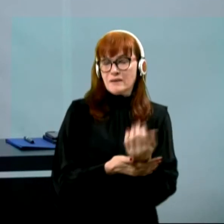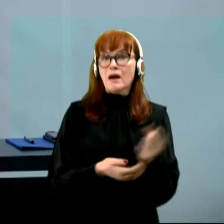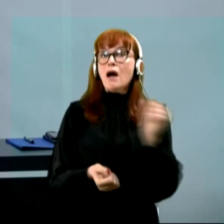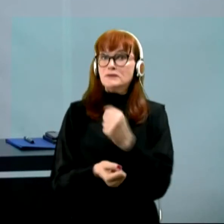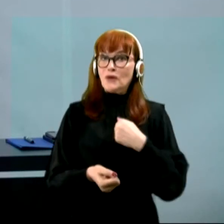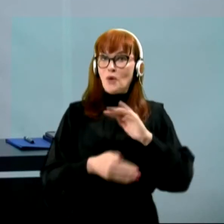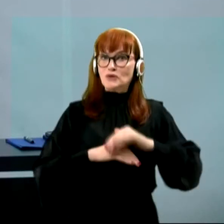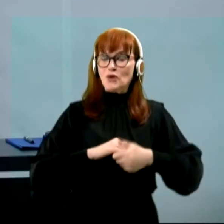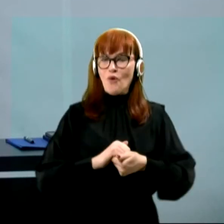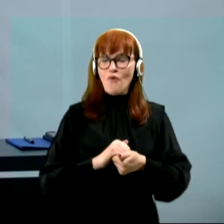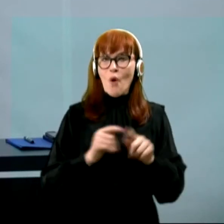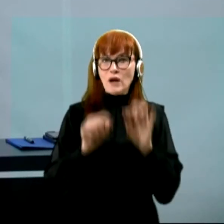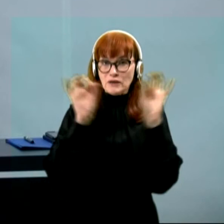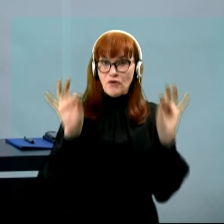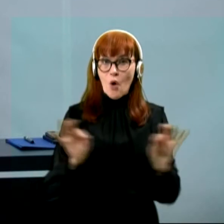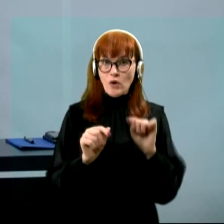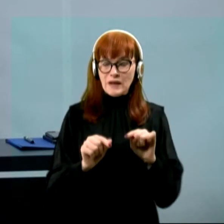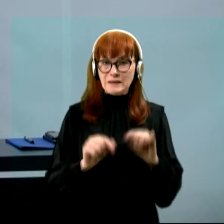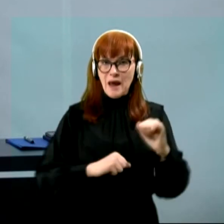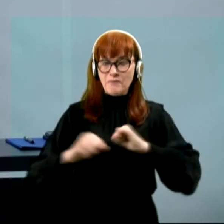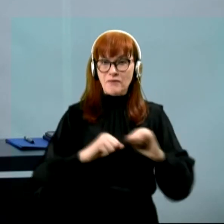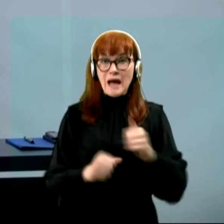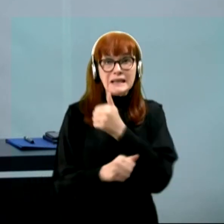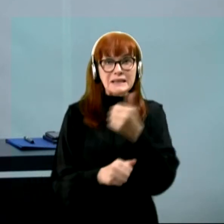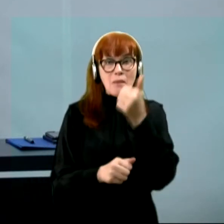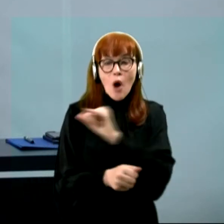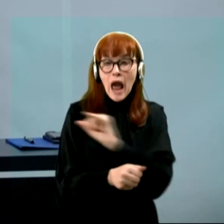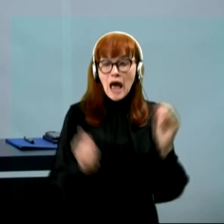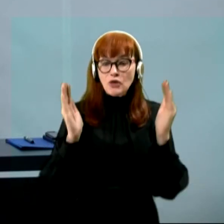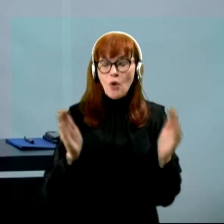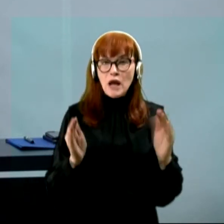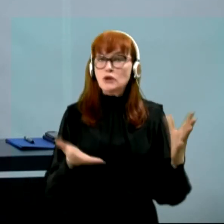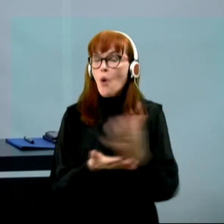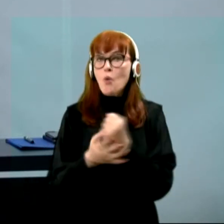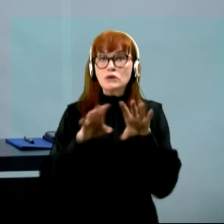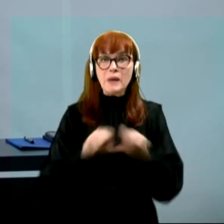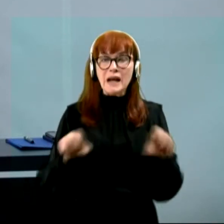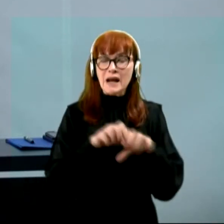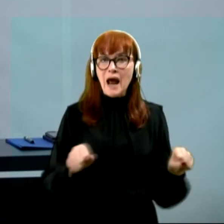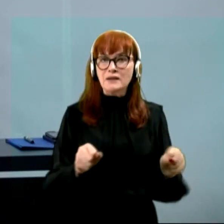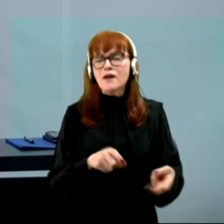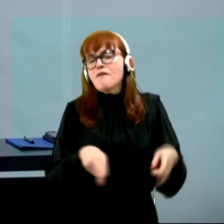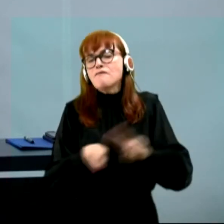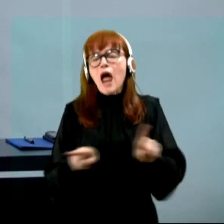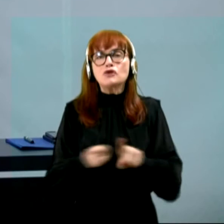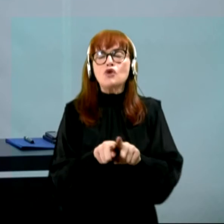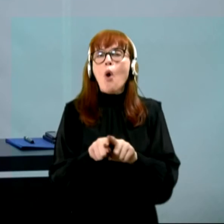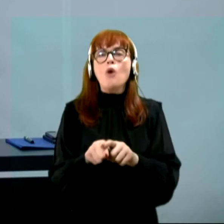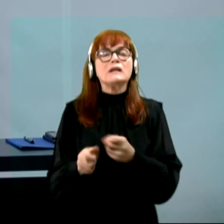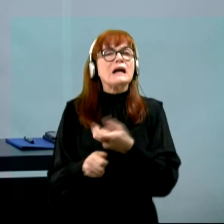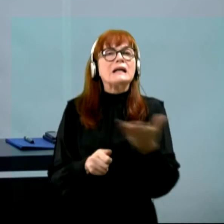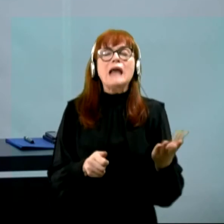zadovoljn, da smo v okviru te vlade v enem samem letu uspeli realizirati več kot kadarkoli prej.